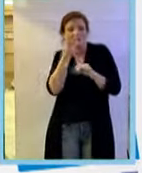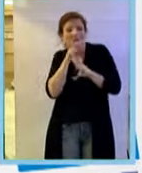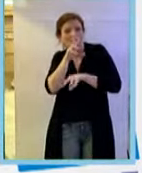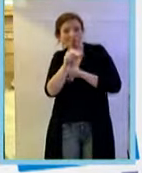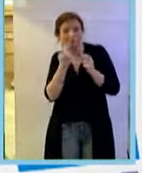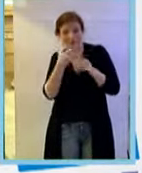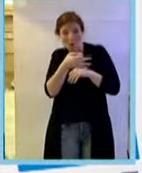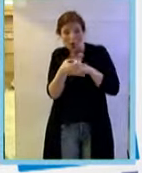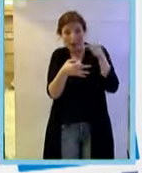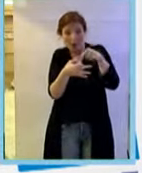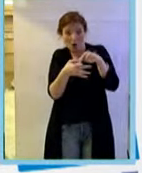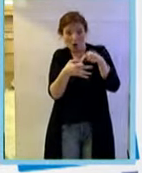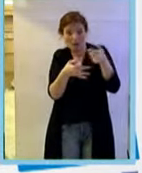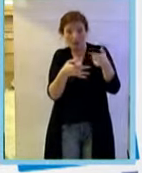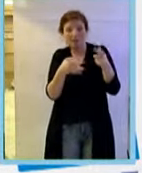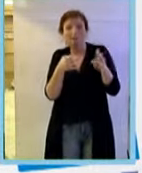innanzitutto